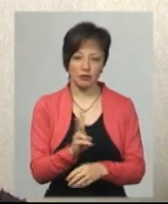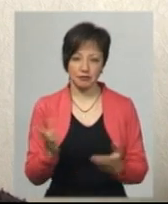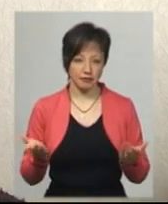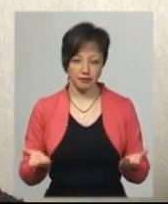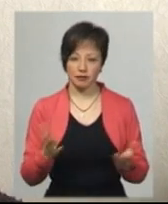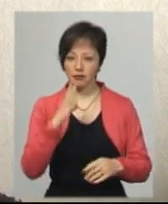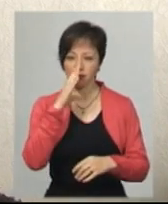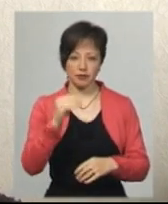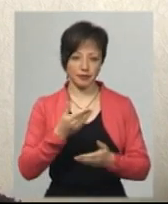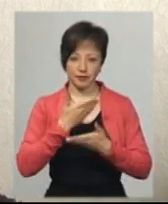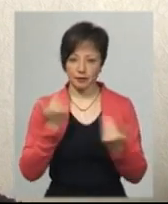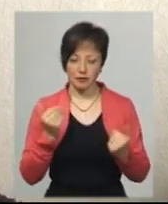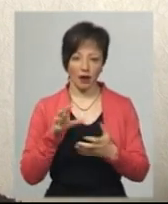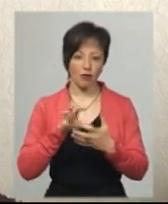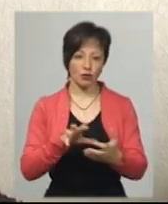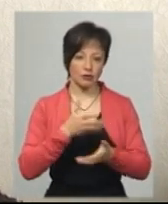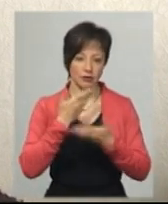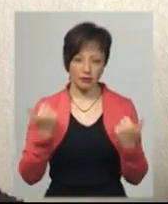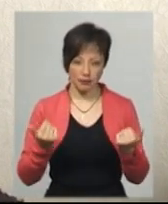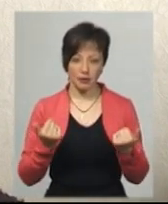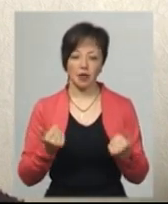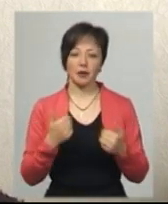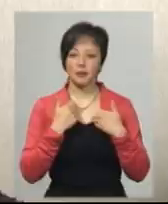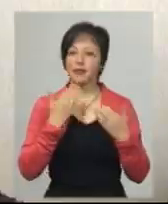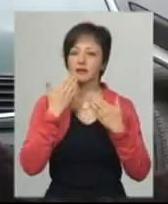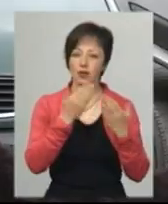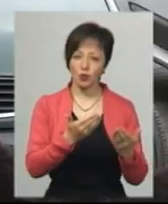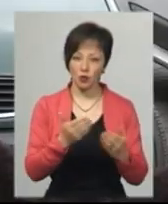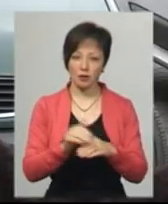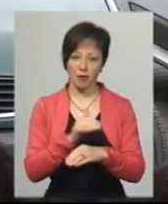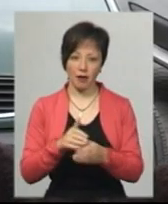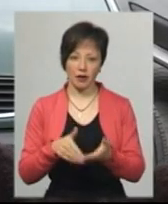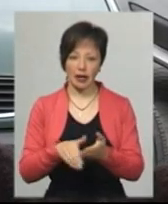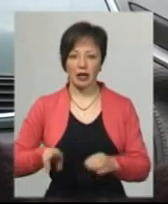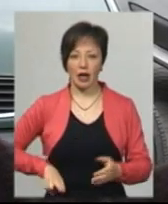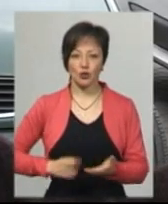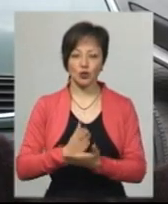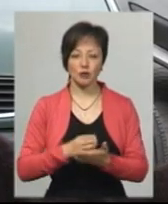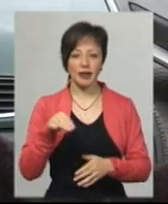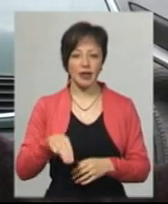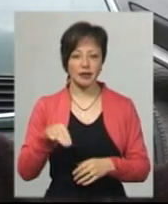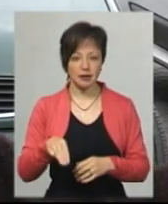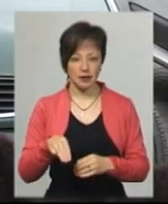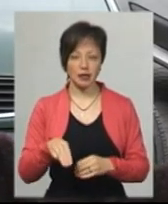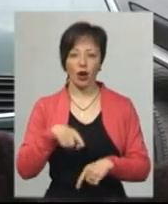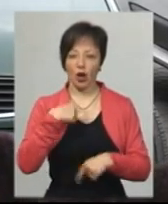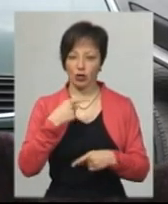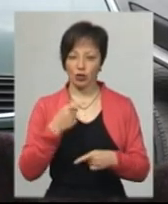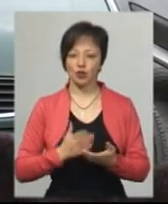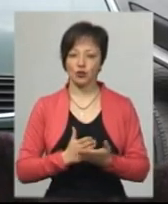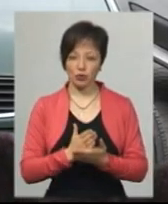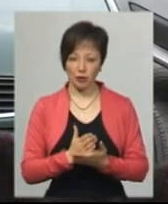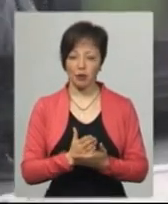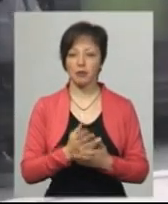ходять, маршрутки не їздять, автобуси не їздять. Ми звернулися до благодійника. Директор служби таксі Владислав Тхожевський каже, служба